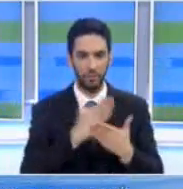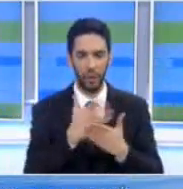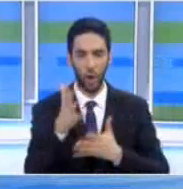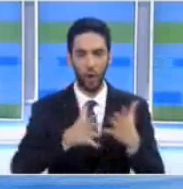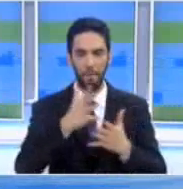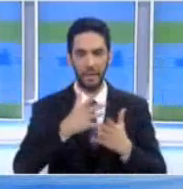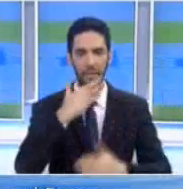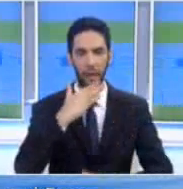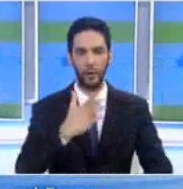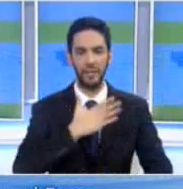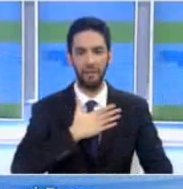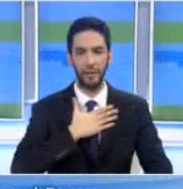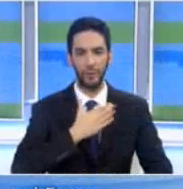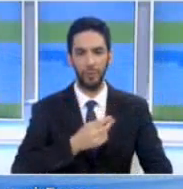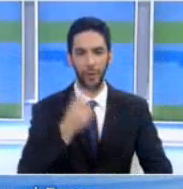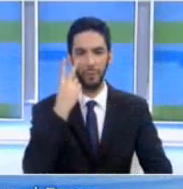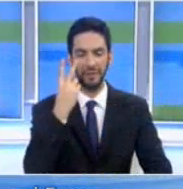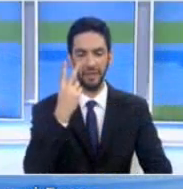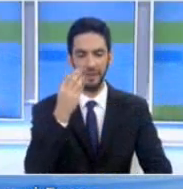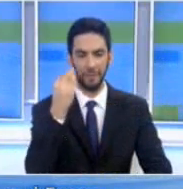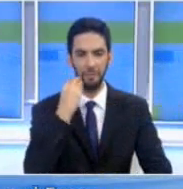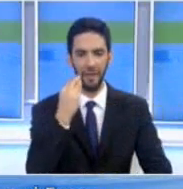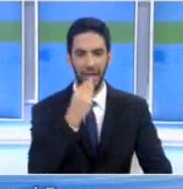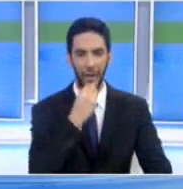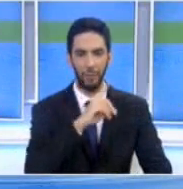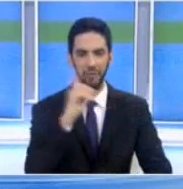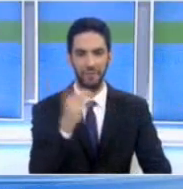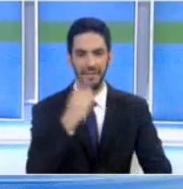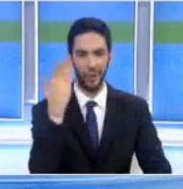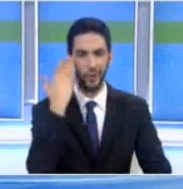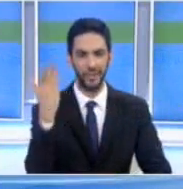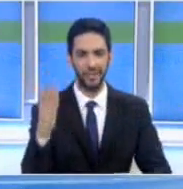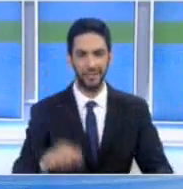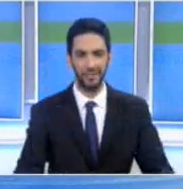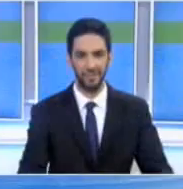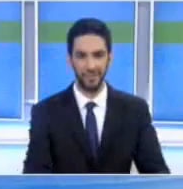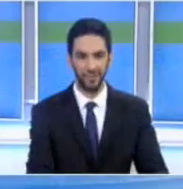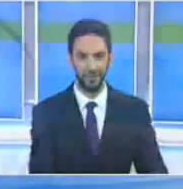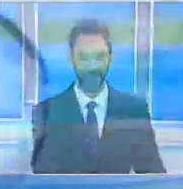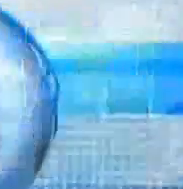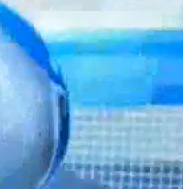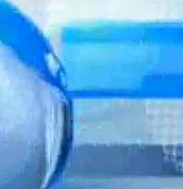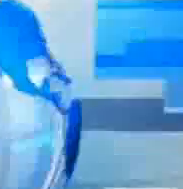στο κεντρικό Δελτιδίσον και σε ταυτόχρονη μετάδοση συνοηματική από το Ρικ2. Κύριες και κύριοι, καλώς σας απογευμά.